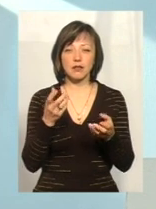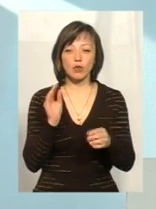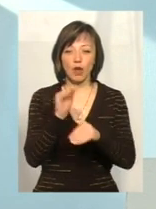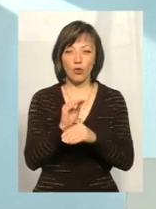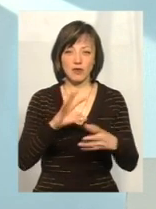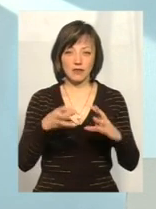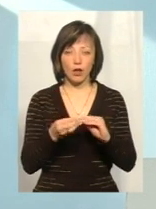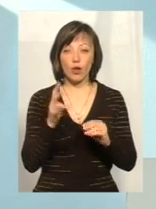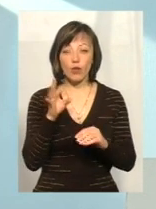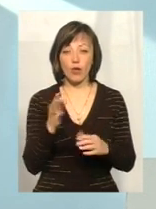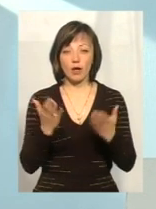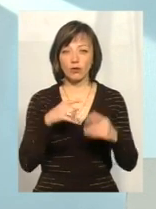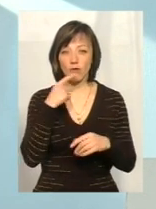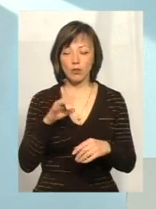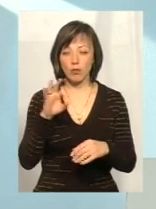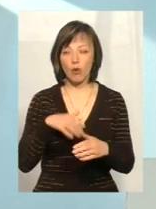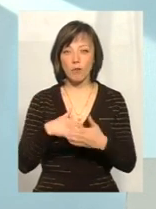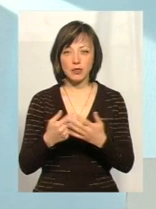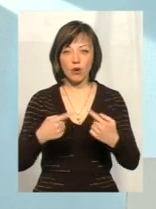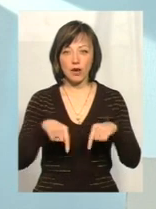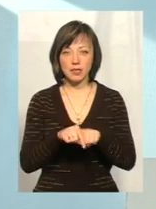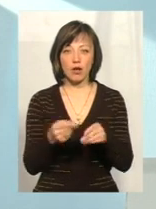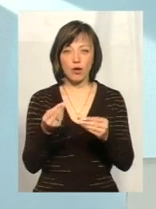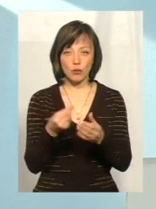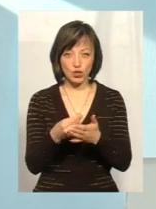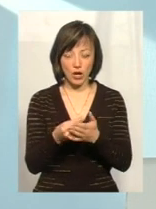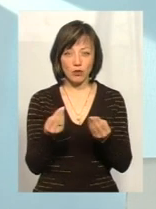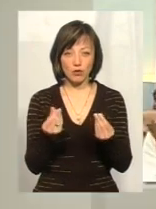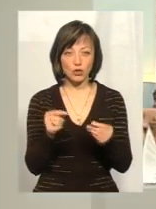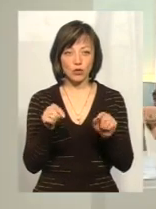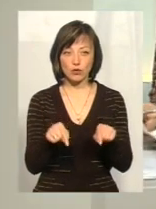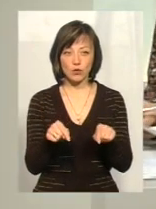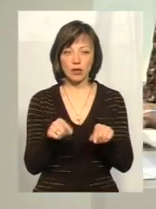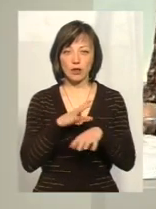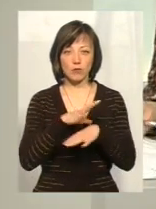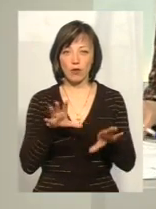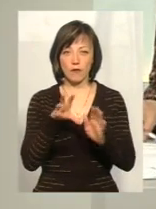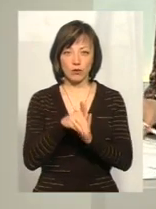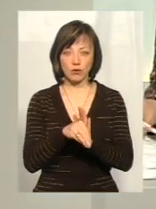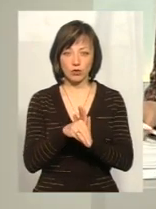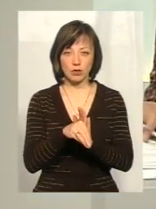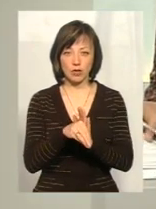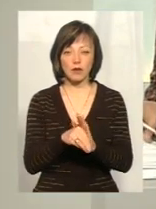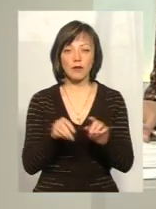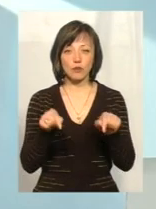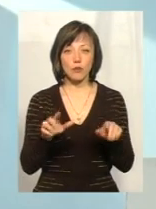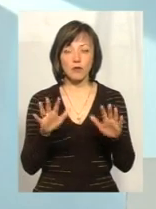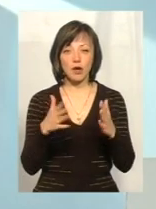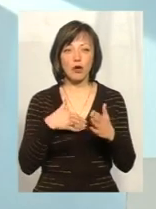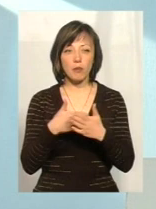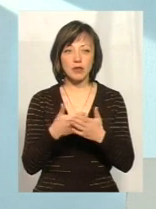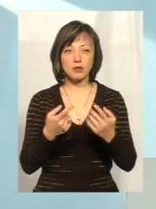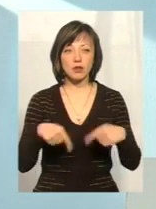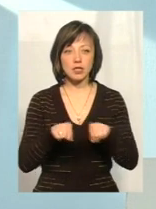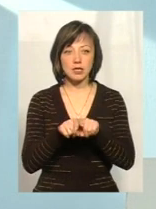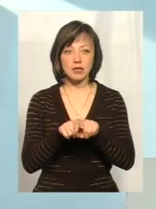говорити про громадські організації, які отримують бюджетні кошти, їх, до речі, тут не було включено. В даному випадку громадськість